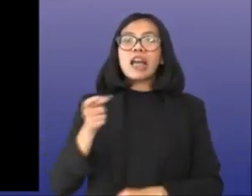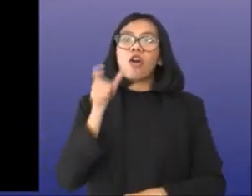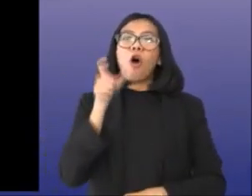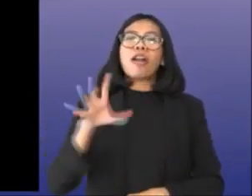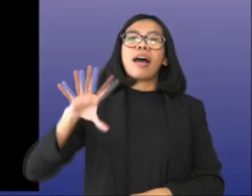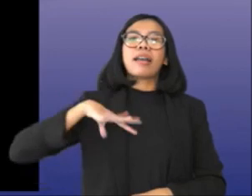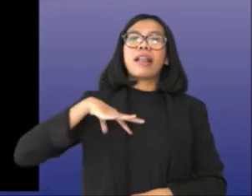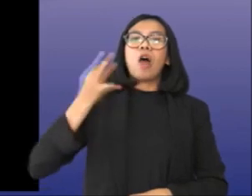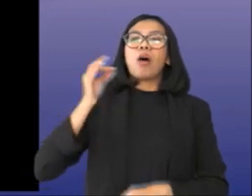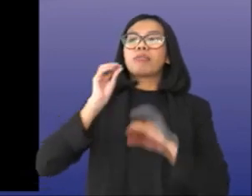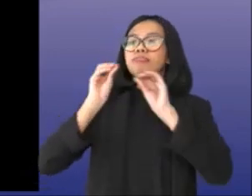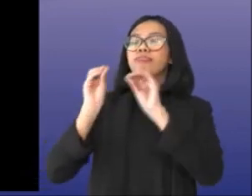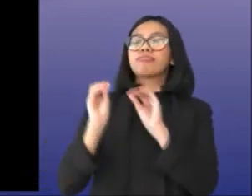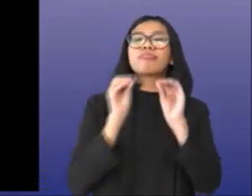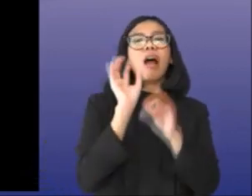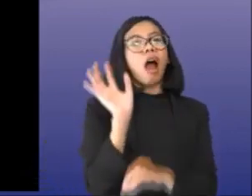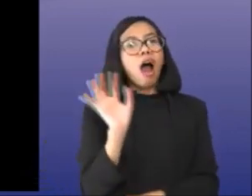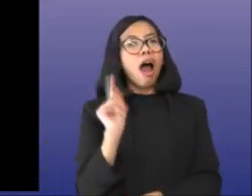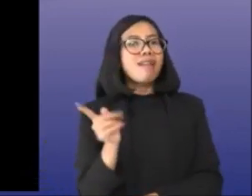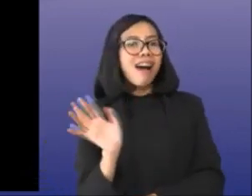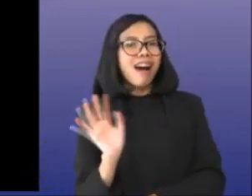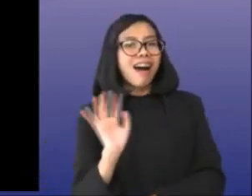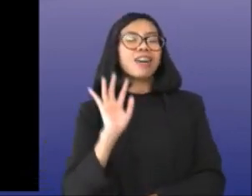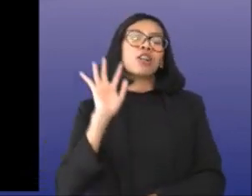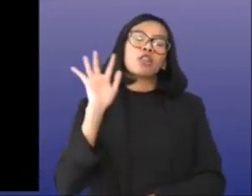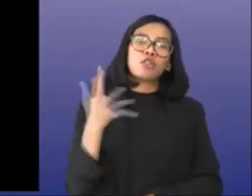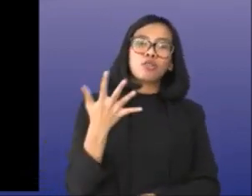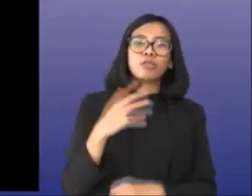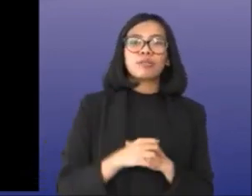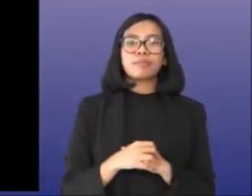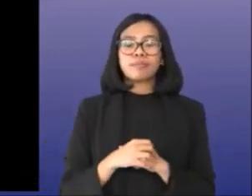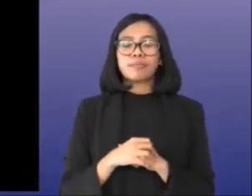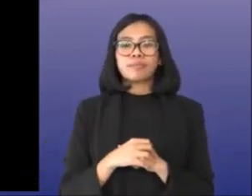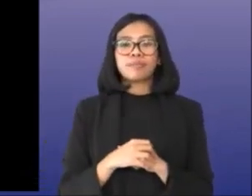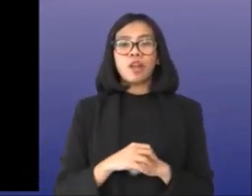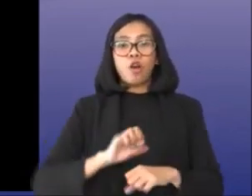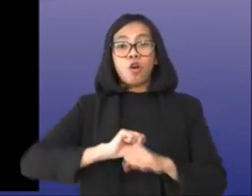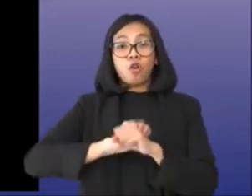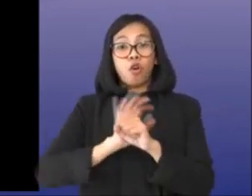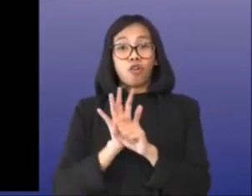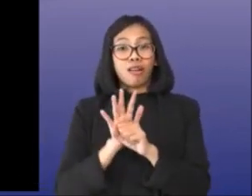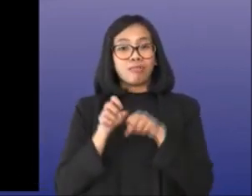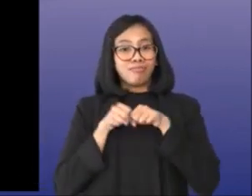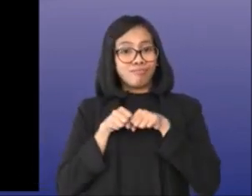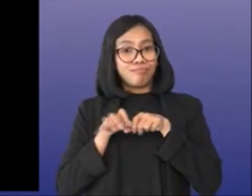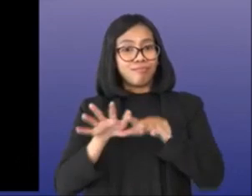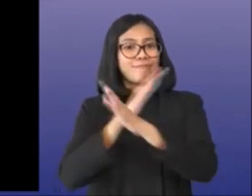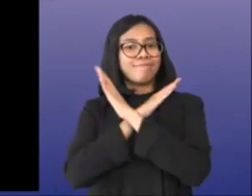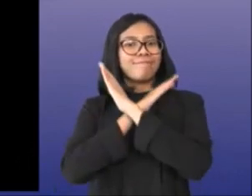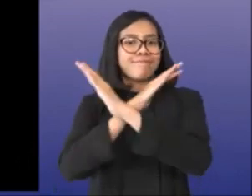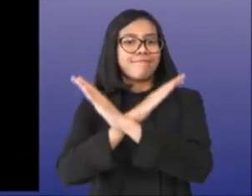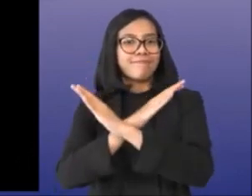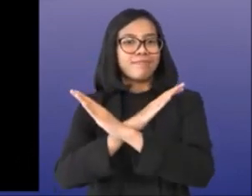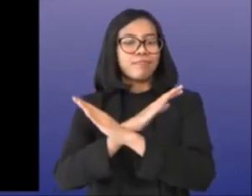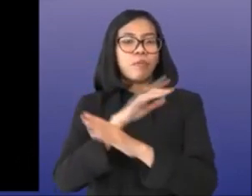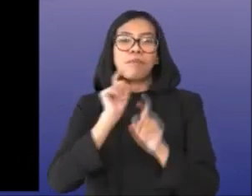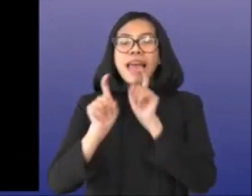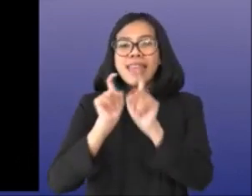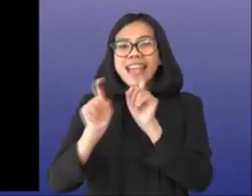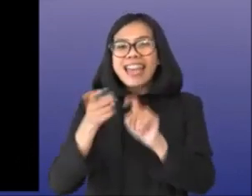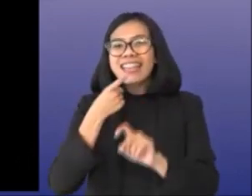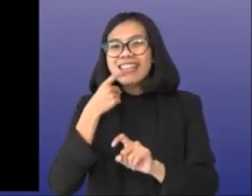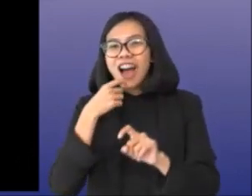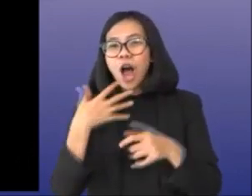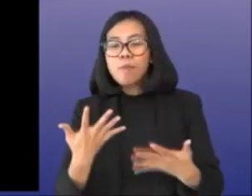Kemudian pencegahan dan penyebaran COVID-19. Pertanyaan-pertanyaan terkait